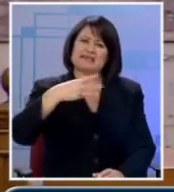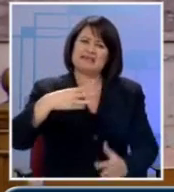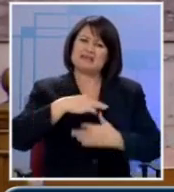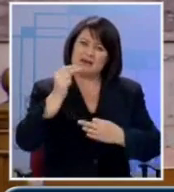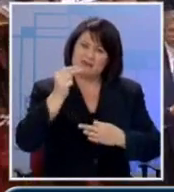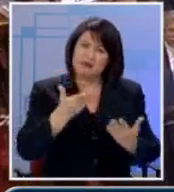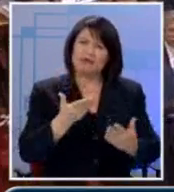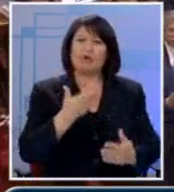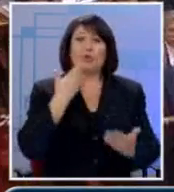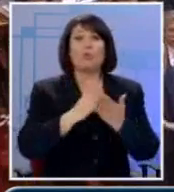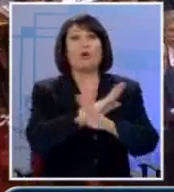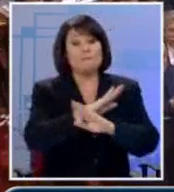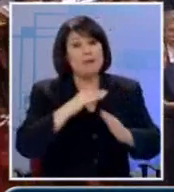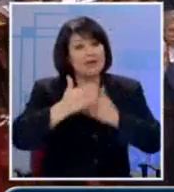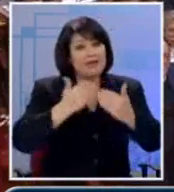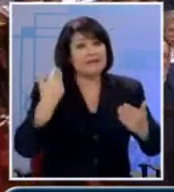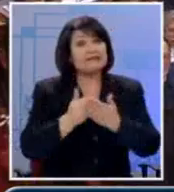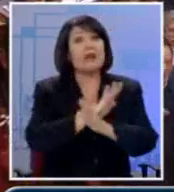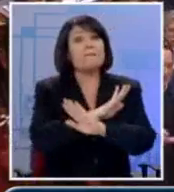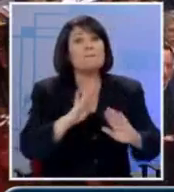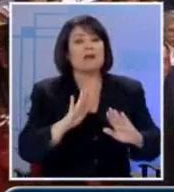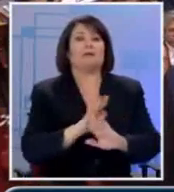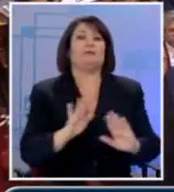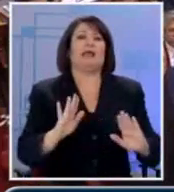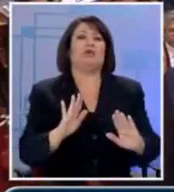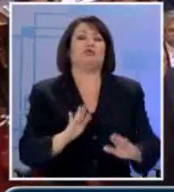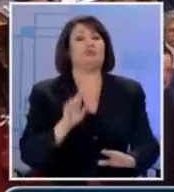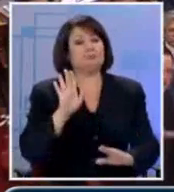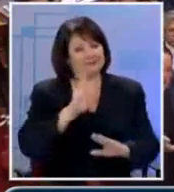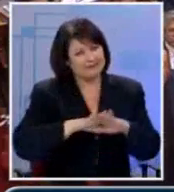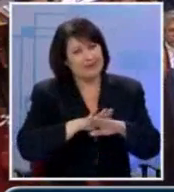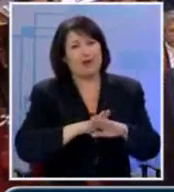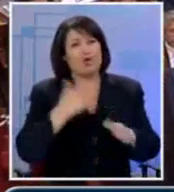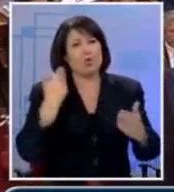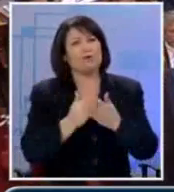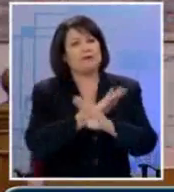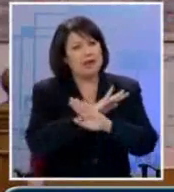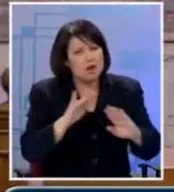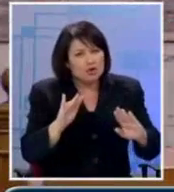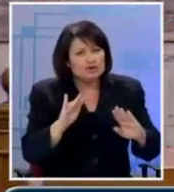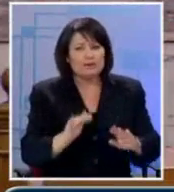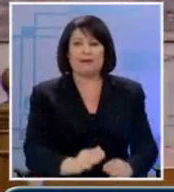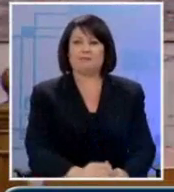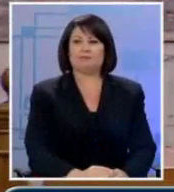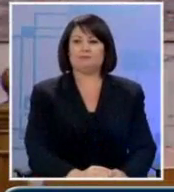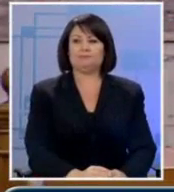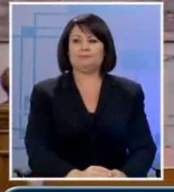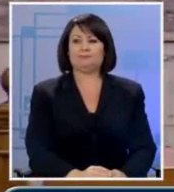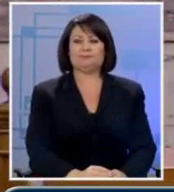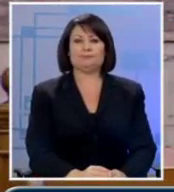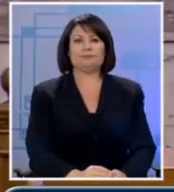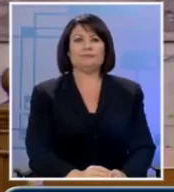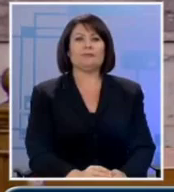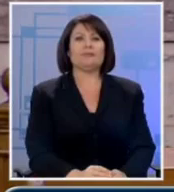παρακαλώ, ολοκληρώσαμε το διαδικαστικό. Επιτρέψτε μου, ολοκληρώσαμε το διαδικαστικό. Θα έχει μία